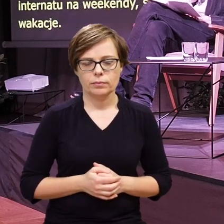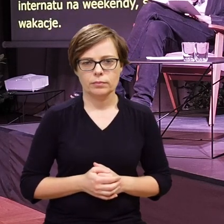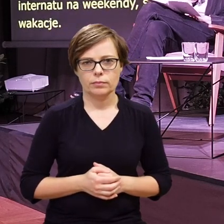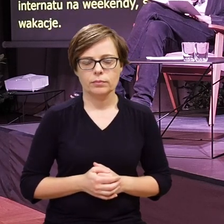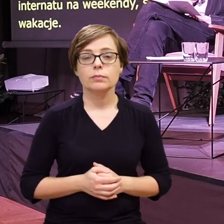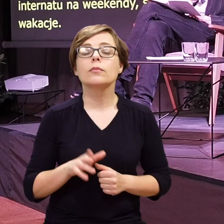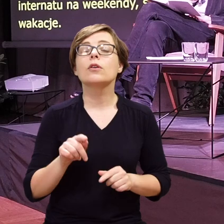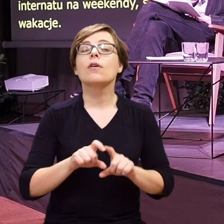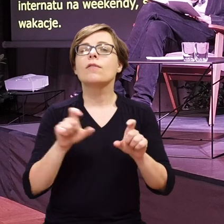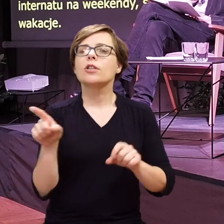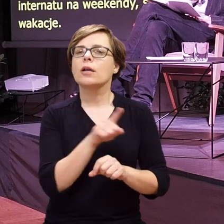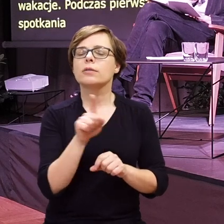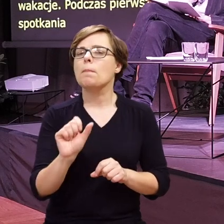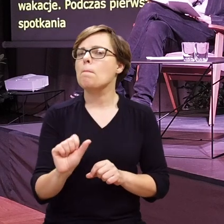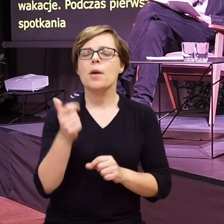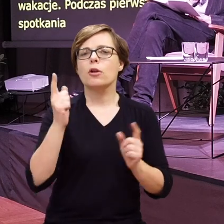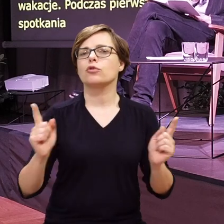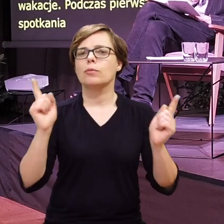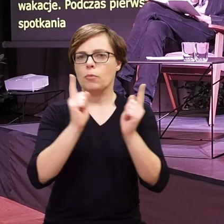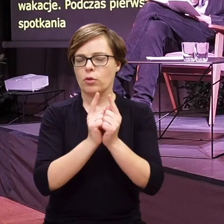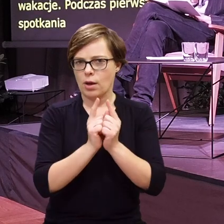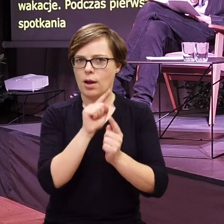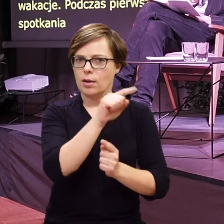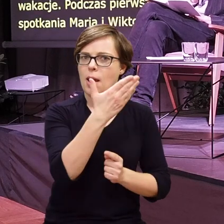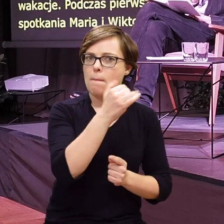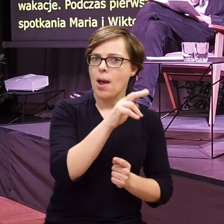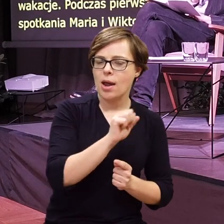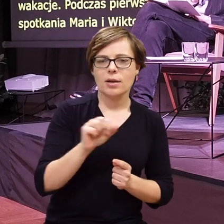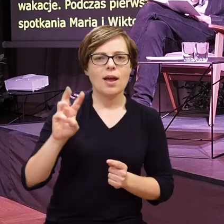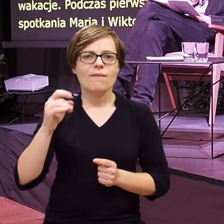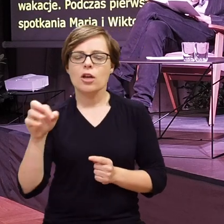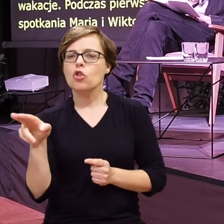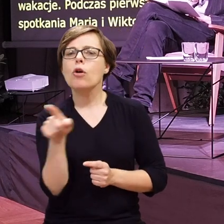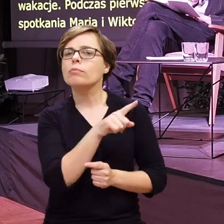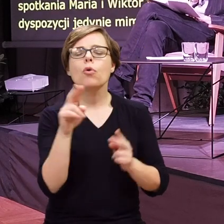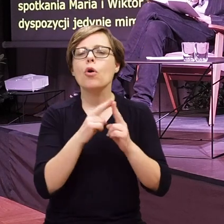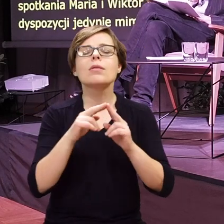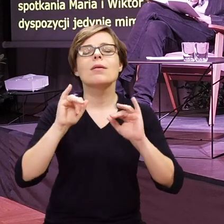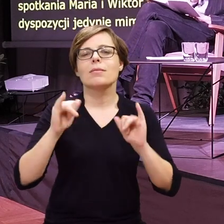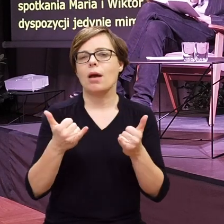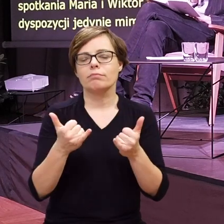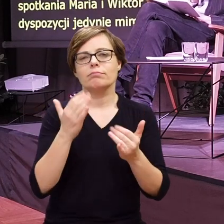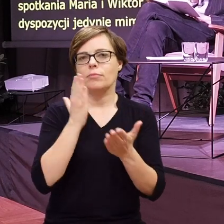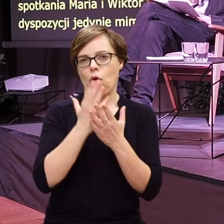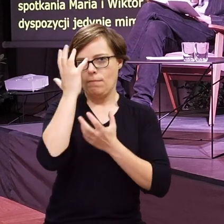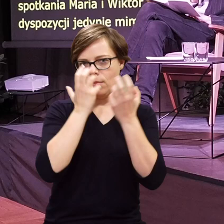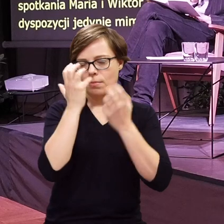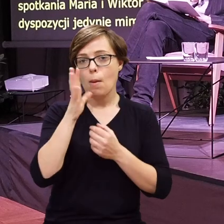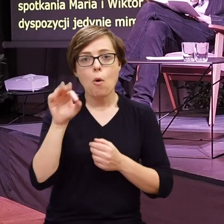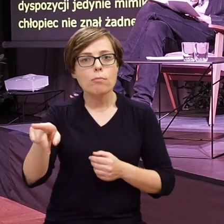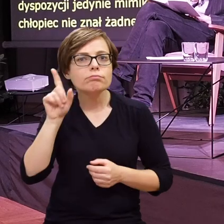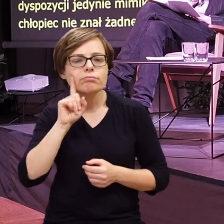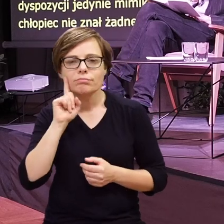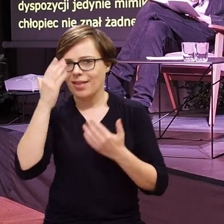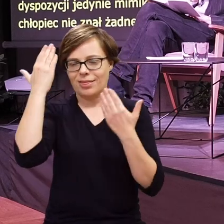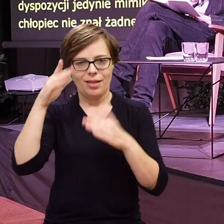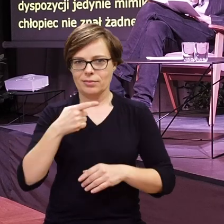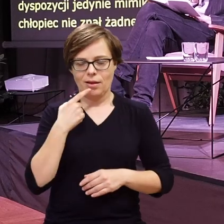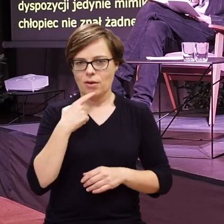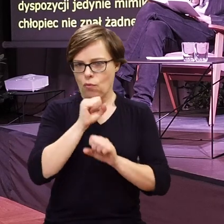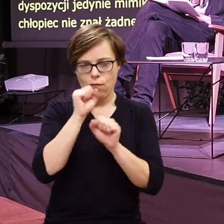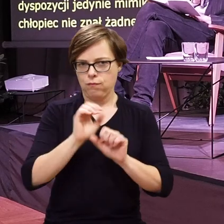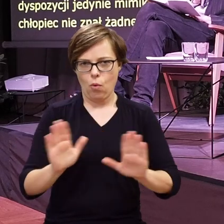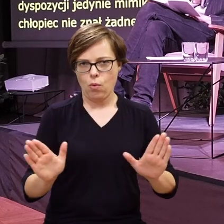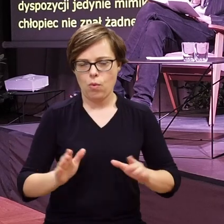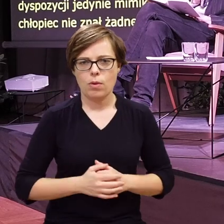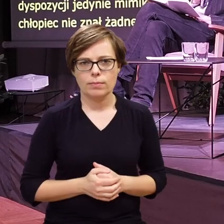Podczas pierwszego spotkania Maria i Wiktor mieli do dyspozycji jedynie mimikę, bo chłopiec nie znał żadnego